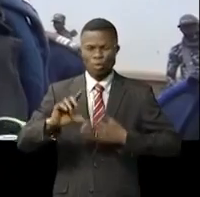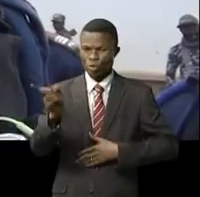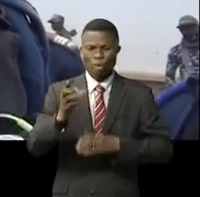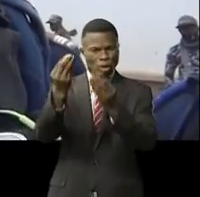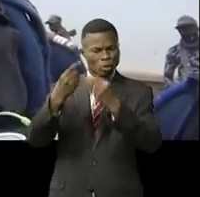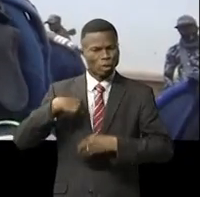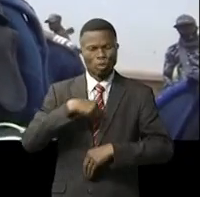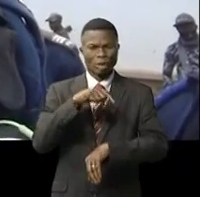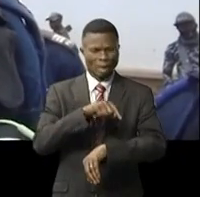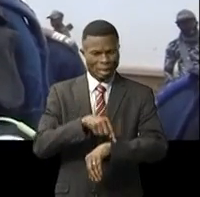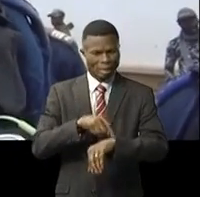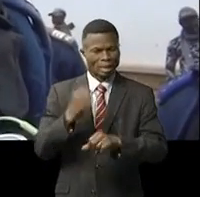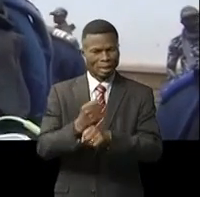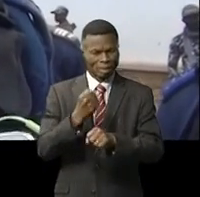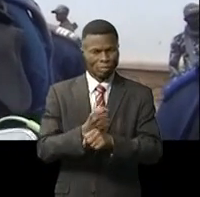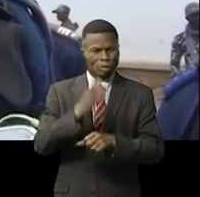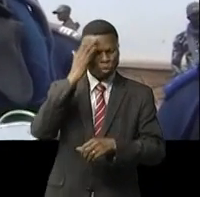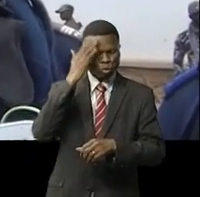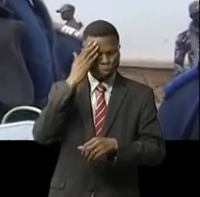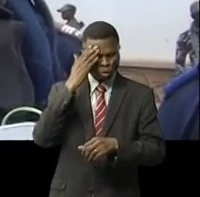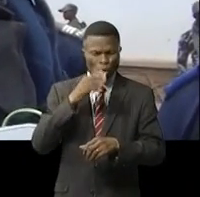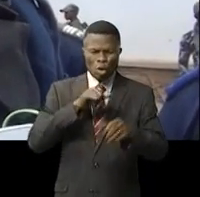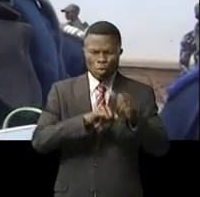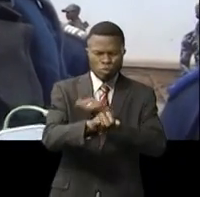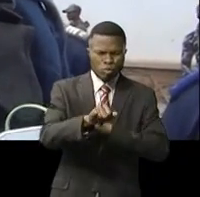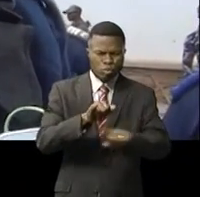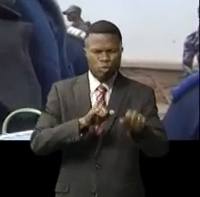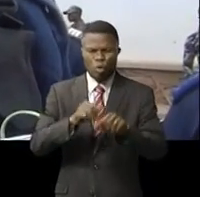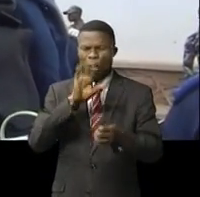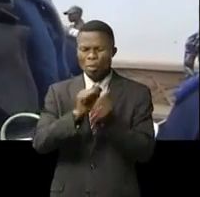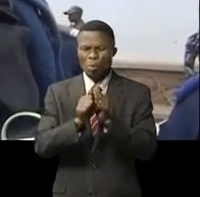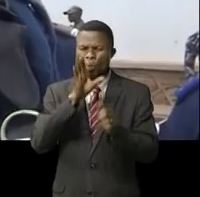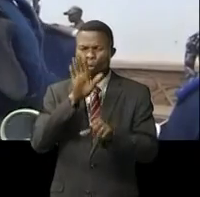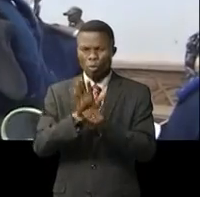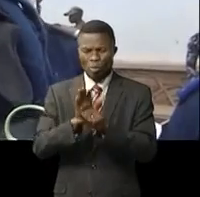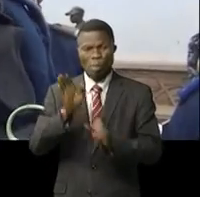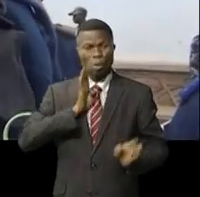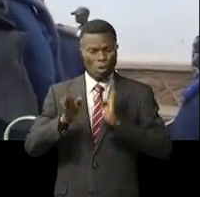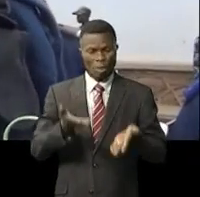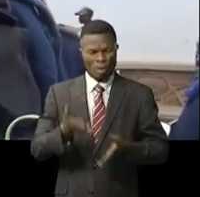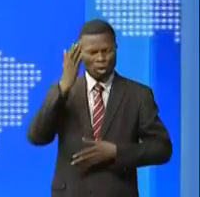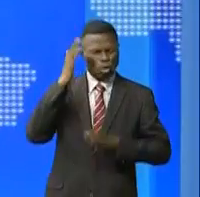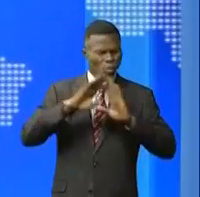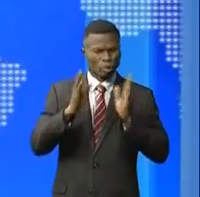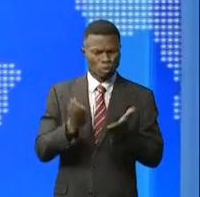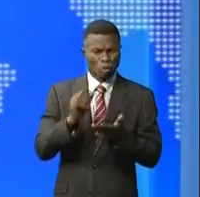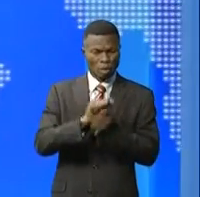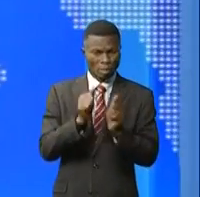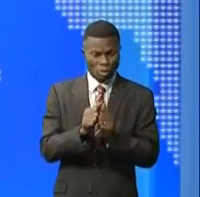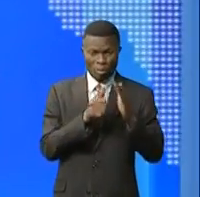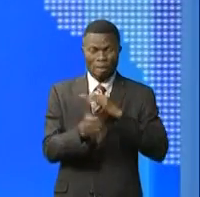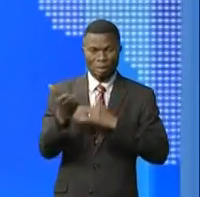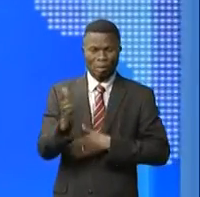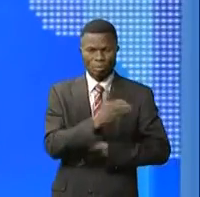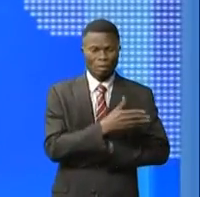nous donne le temps. Nous savons qu'il y a des manipulations. Nous savons qu'il y a beaucoup de choses qui se passent ici à Béni. Nous sommes au courant de tout ça. Les